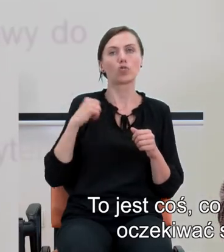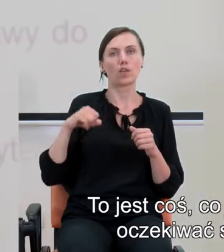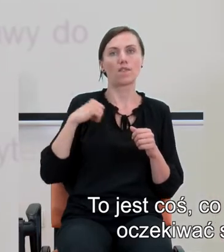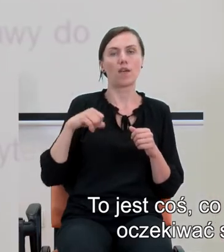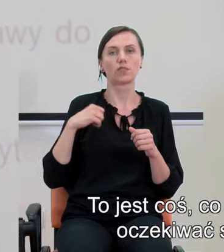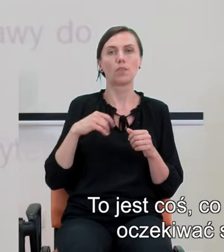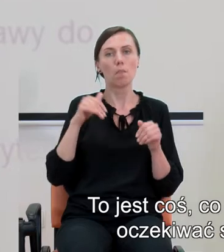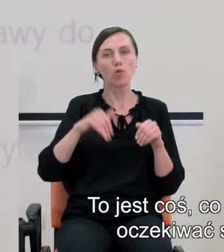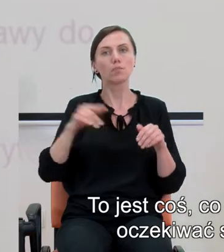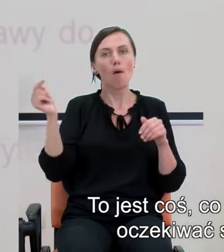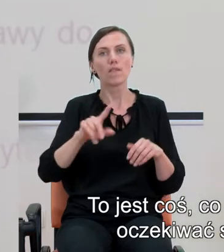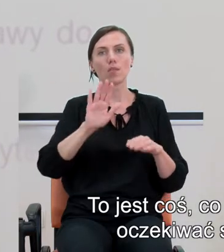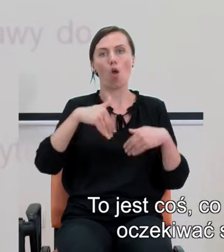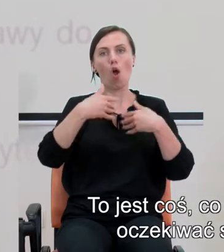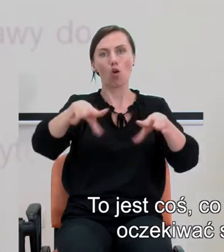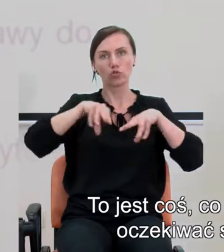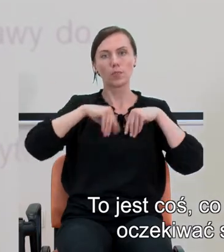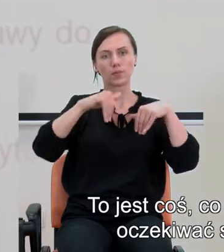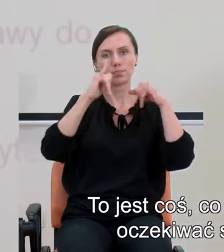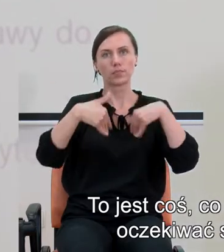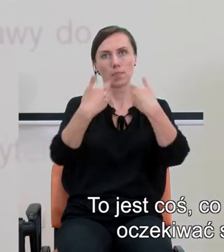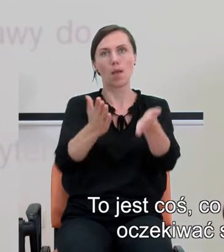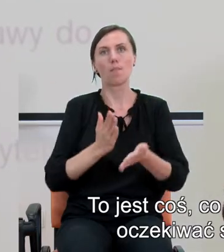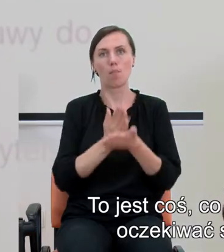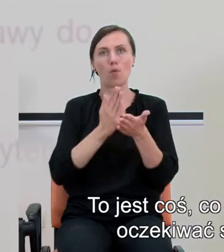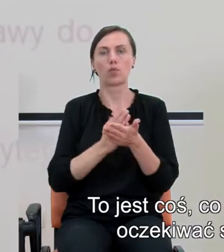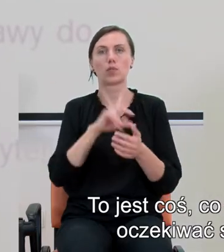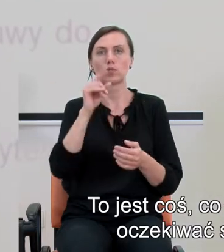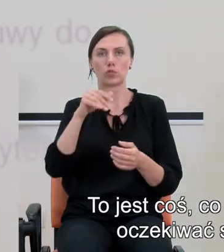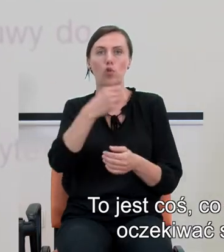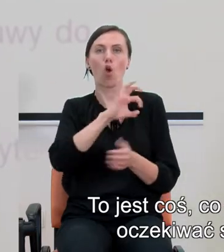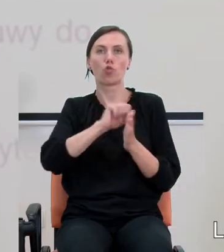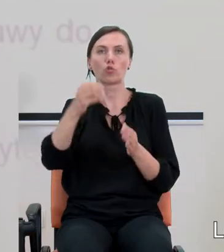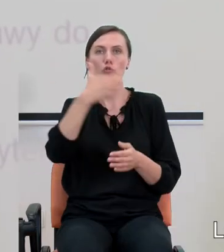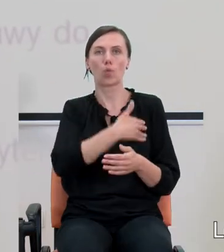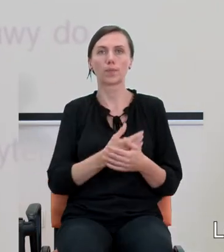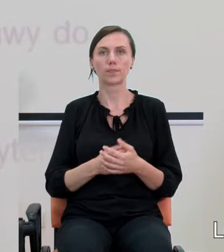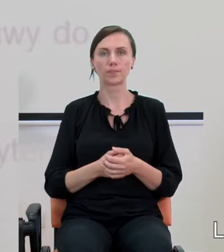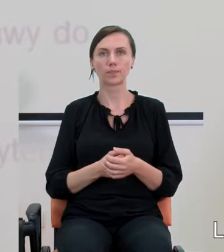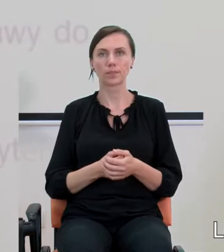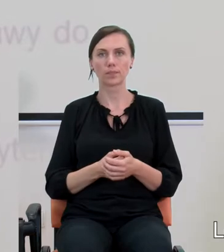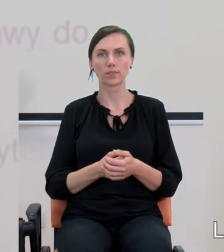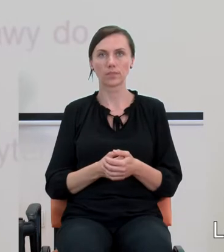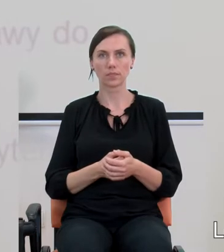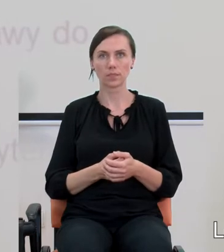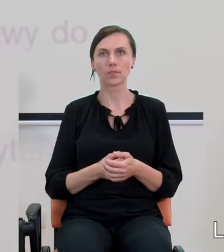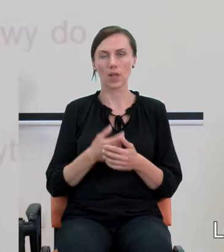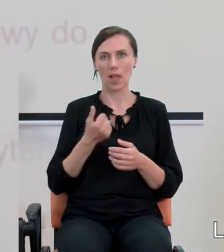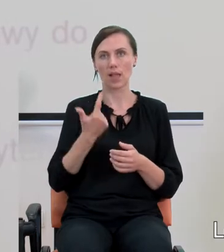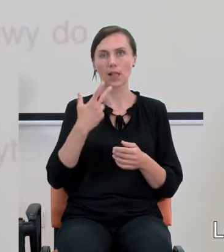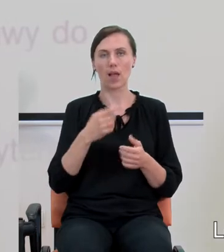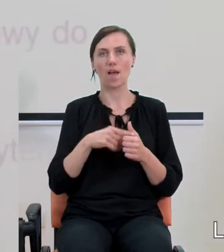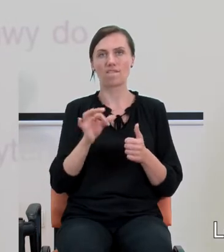szczególnej pomocy również ze strony szkoły. proszę Państwa kilka faktów.